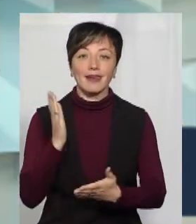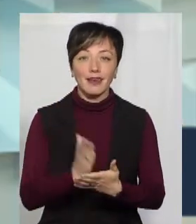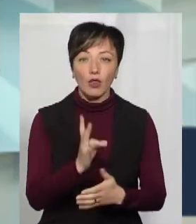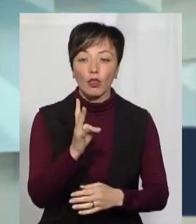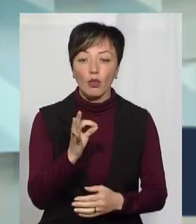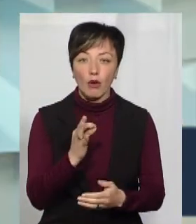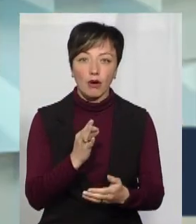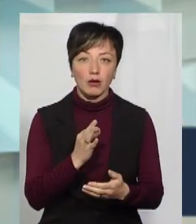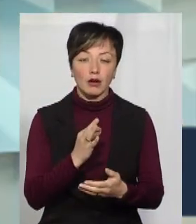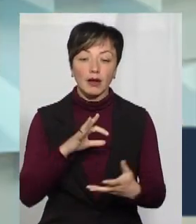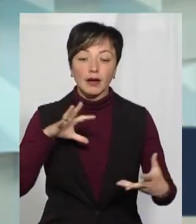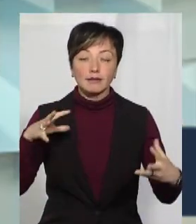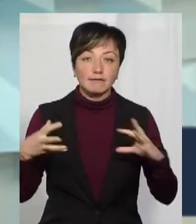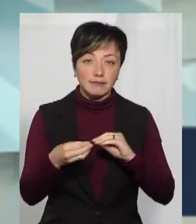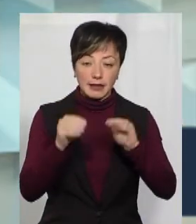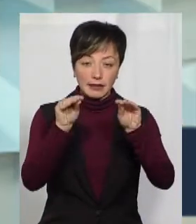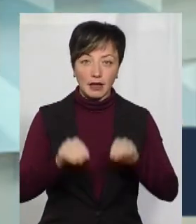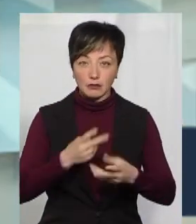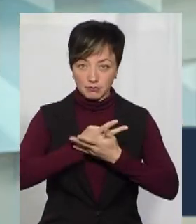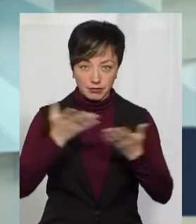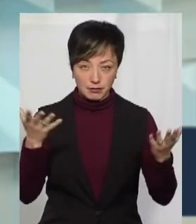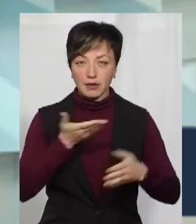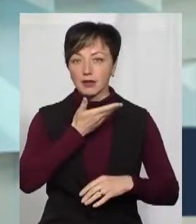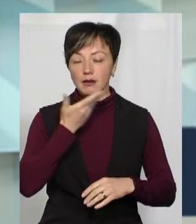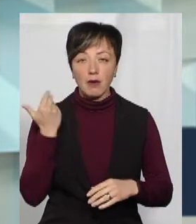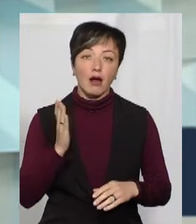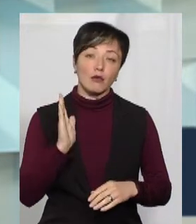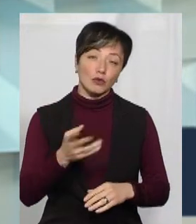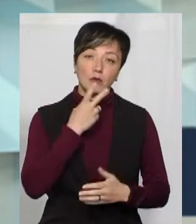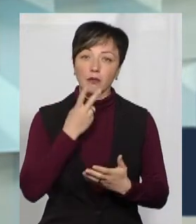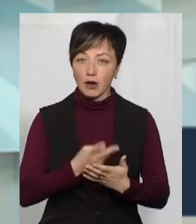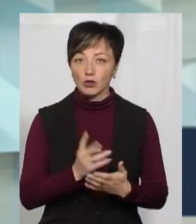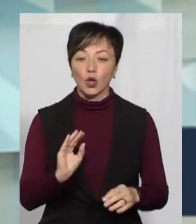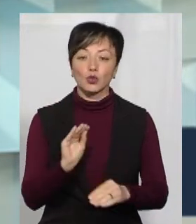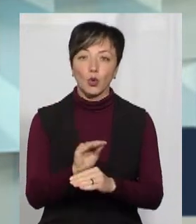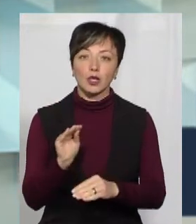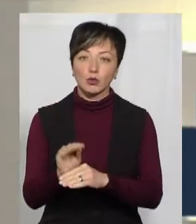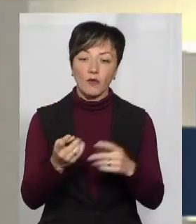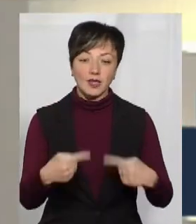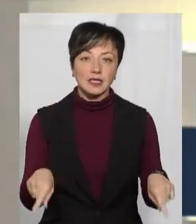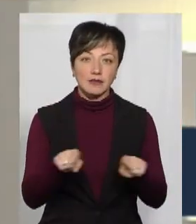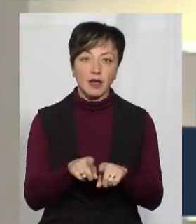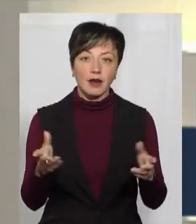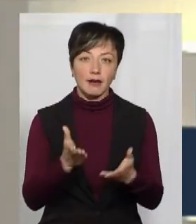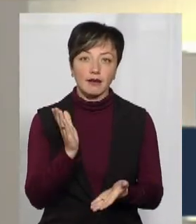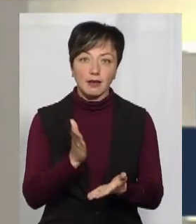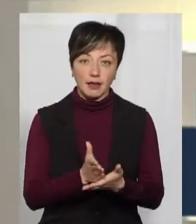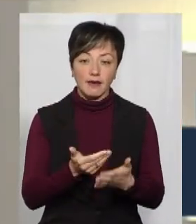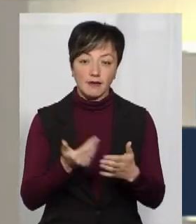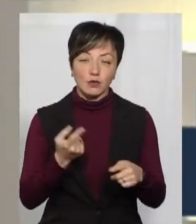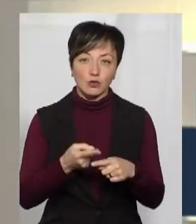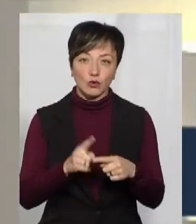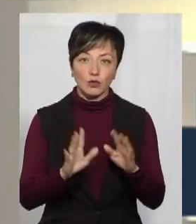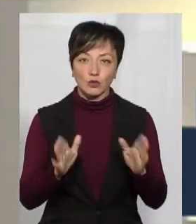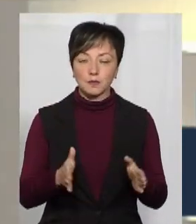остаточного тексту поки що його оприлюдненого немає. Будемо бачити додаткові сфери, які там є, від того будемо